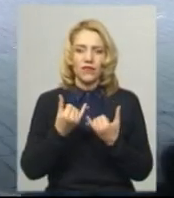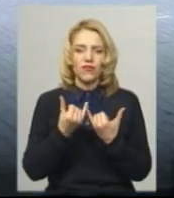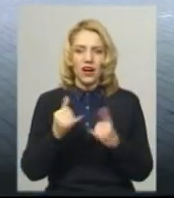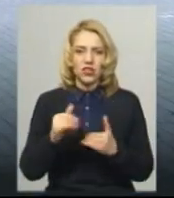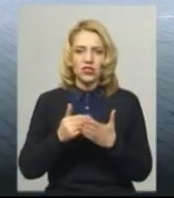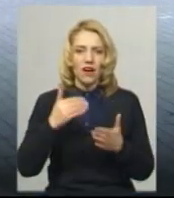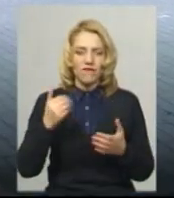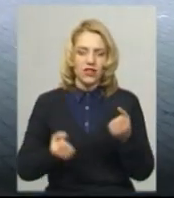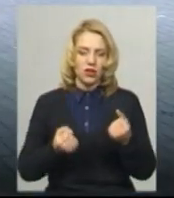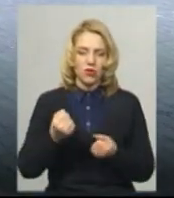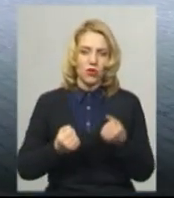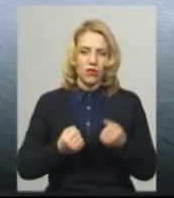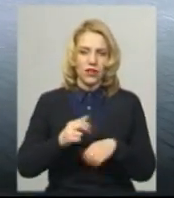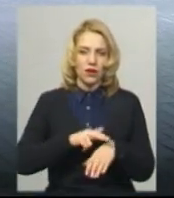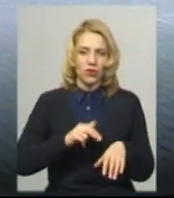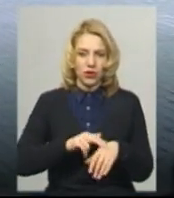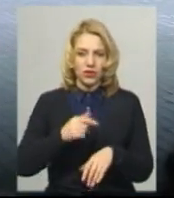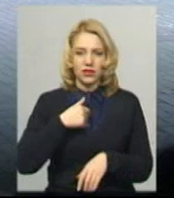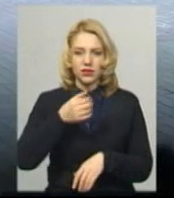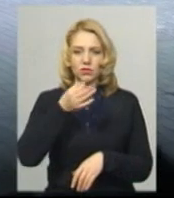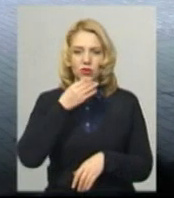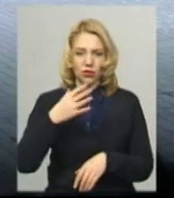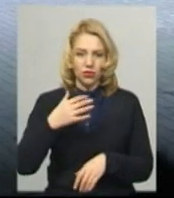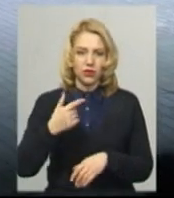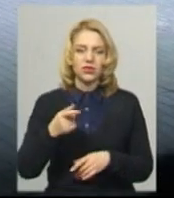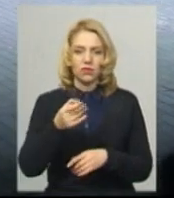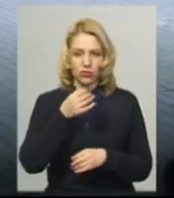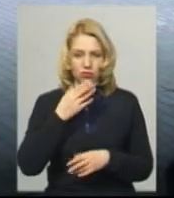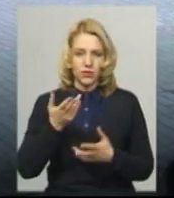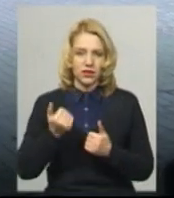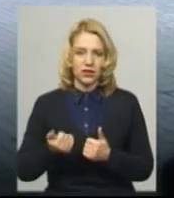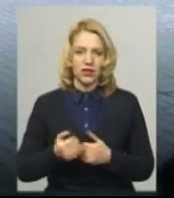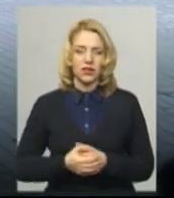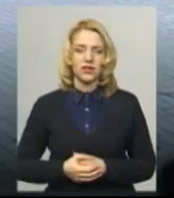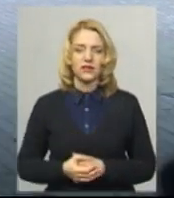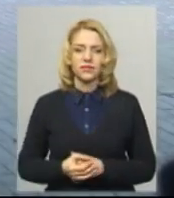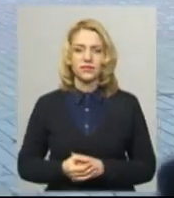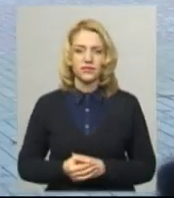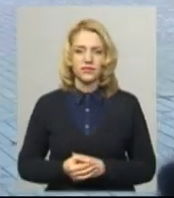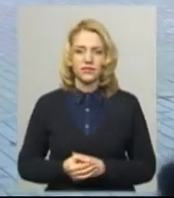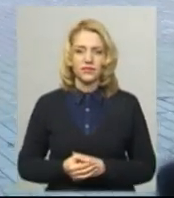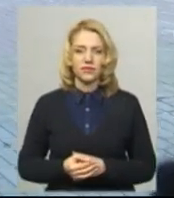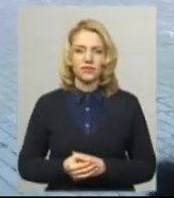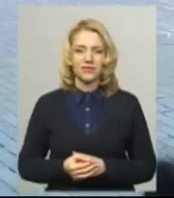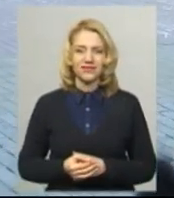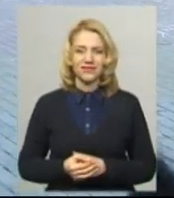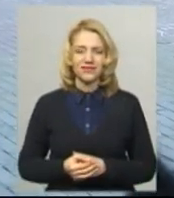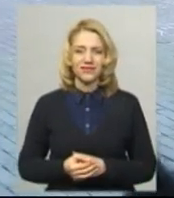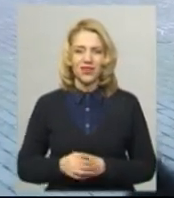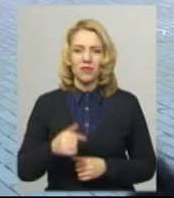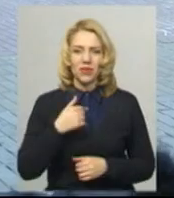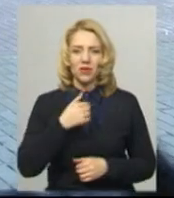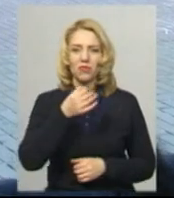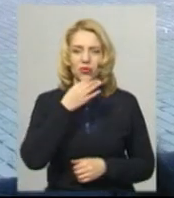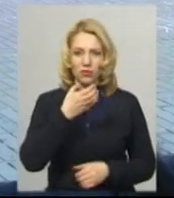сподобалося поліцейській машині? – Так. – А що саме тобі сподобалося? – Голосно говорити в рацію.